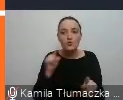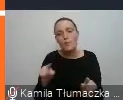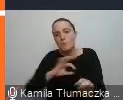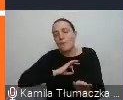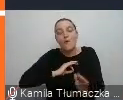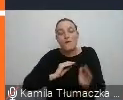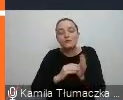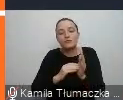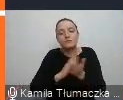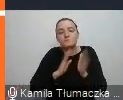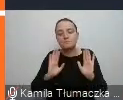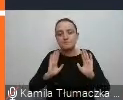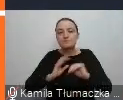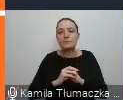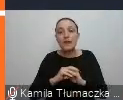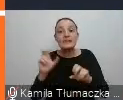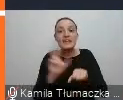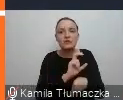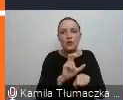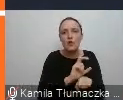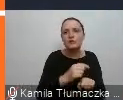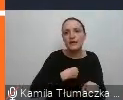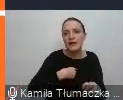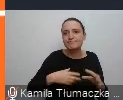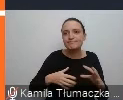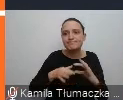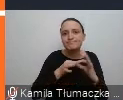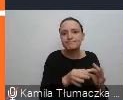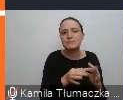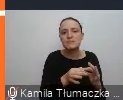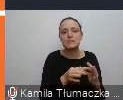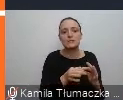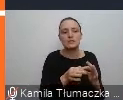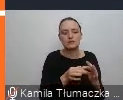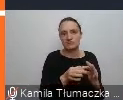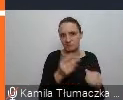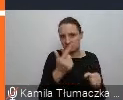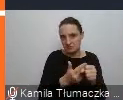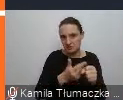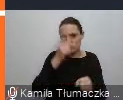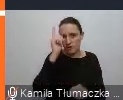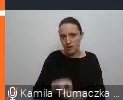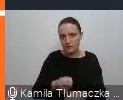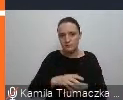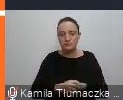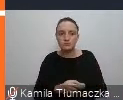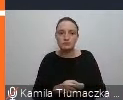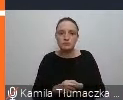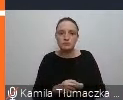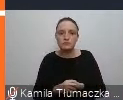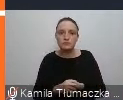doświadczenia. Jeśli chodzi o technologię, to jestem z nimi właściwie związana od blisko 20 lat i